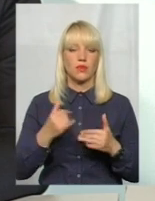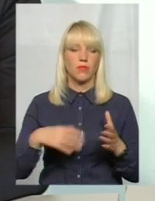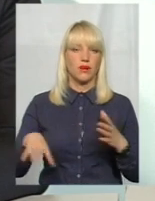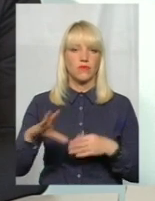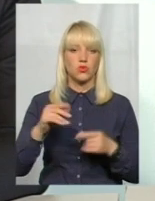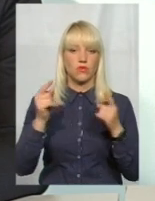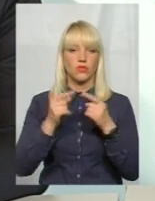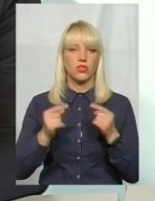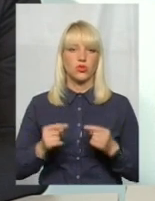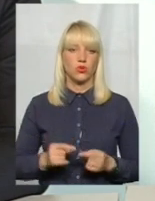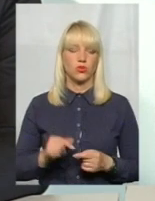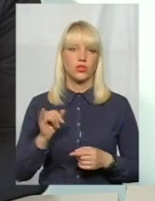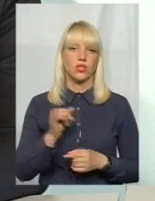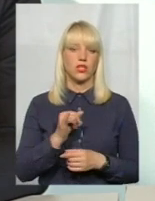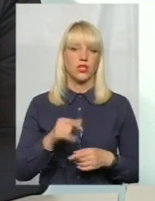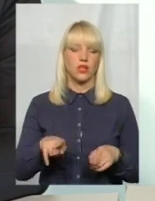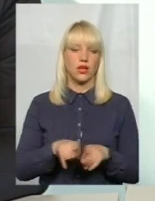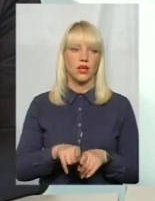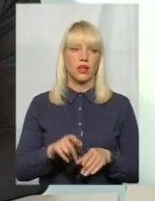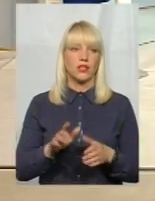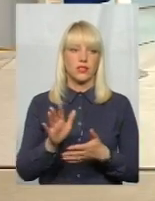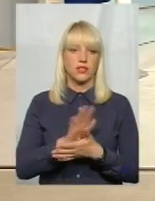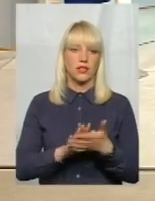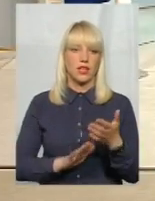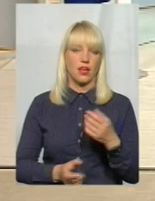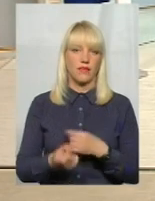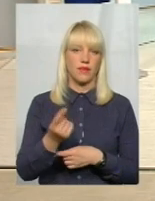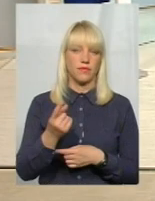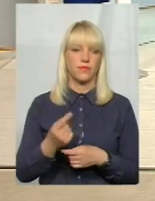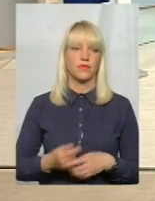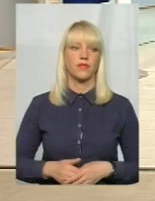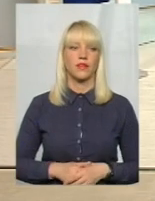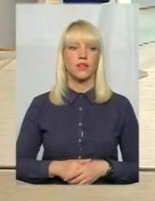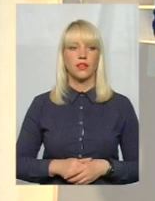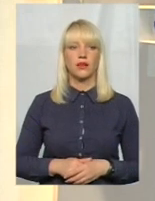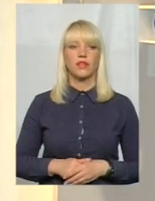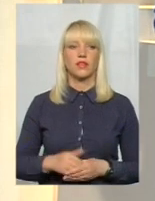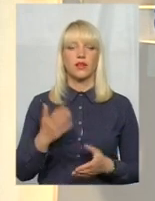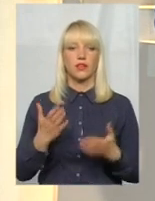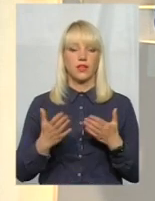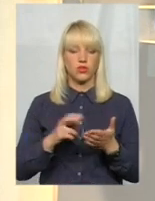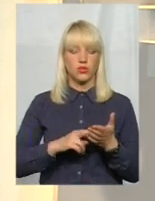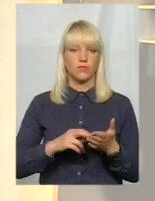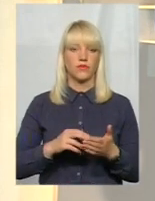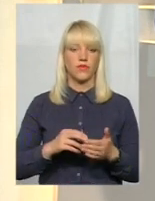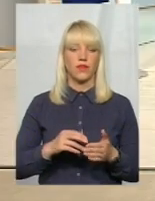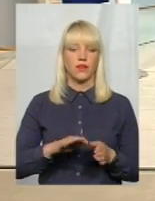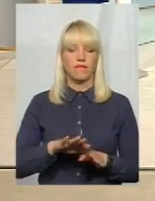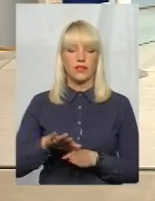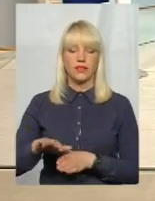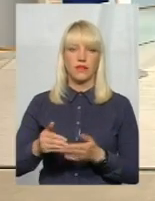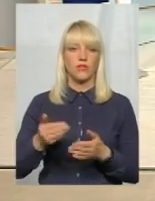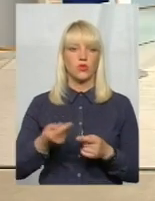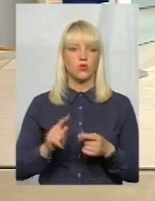політичні. І сталася така заява. А наслідки? Так, так, прошу. Якщо відійти від того, що це є політична